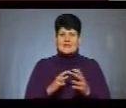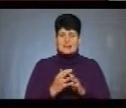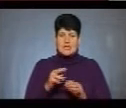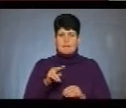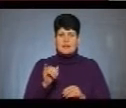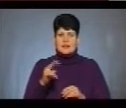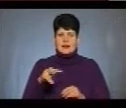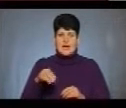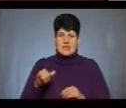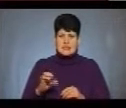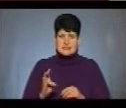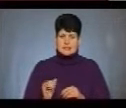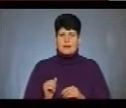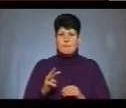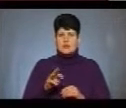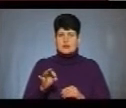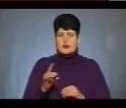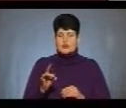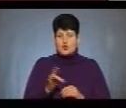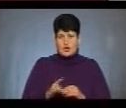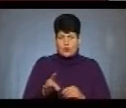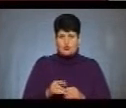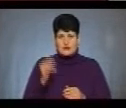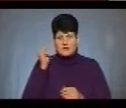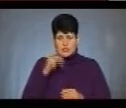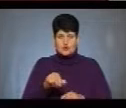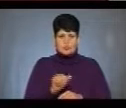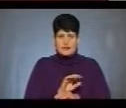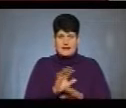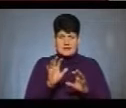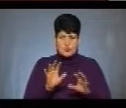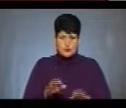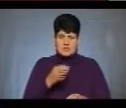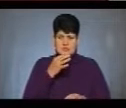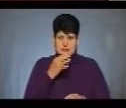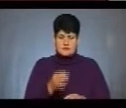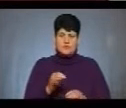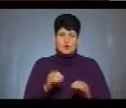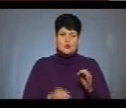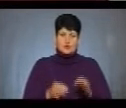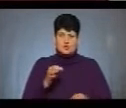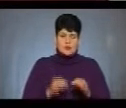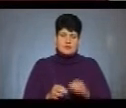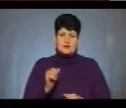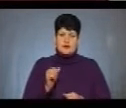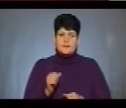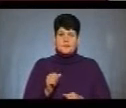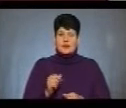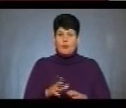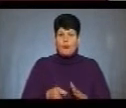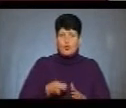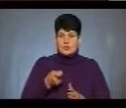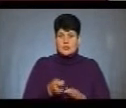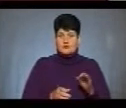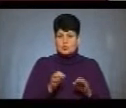району навчання призупинили незаконно. Таке рішення ухвалив сьогодні суддя Тернопільського адміністративного суду Андрій Баранюк. Подав до суду